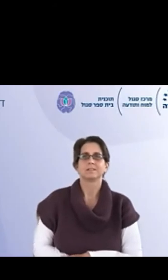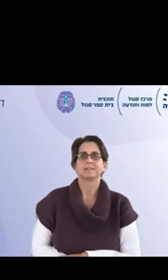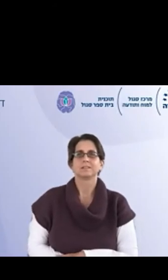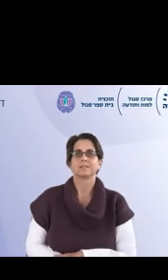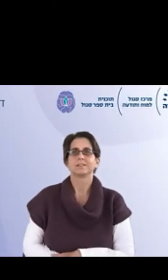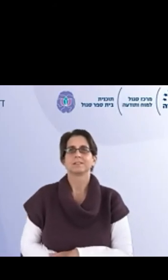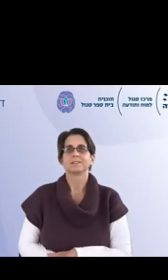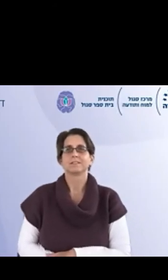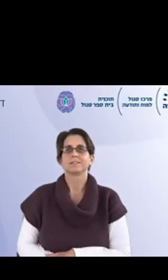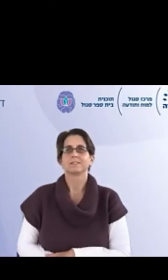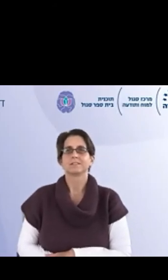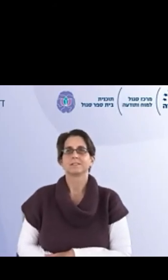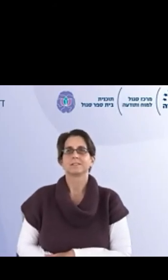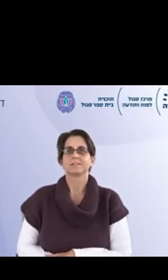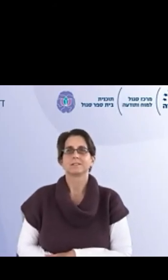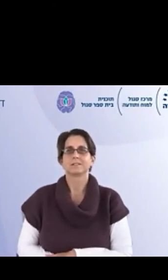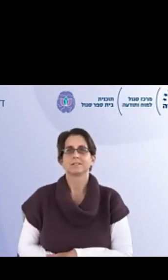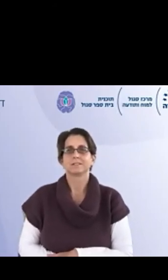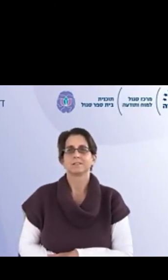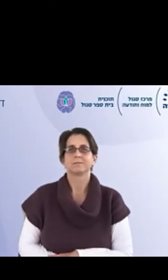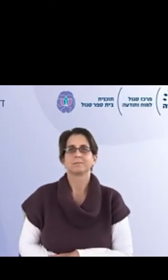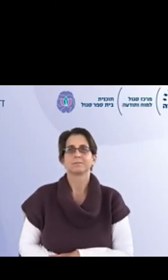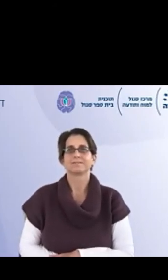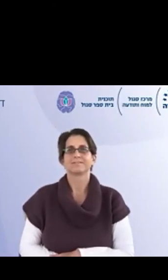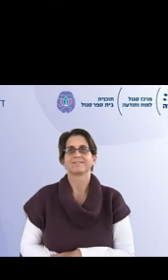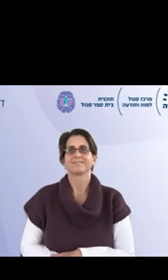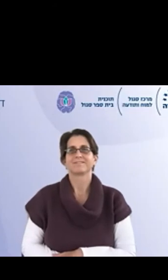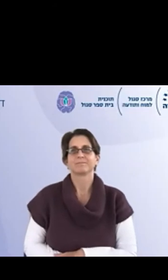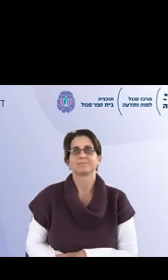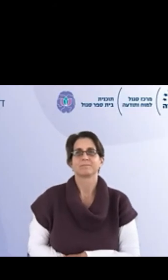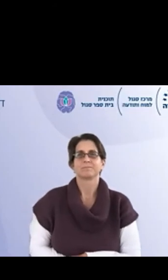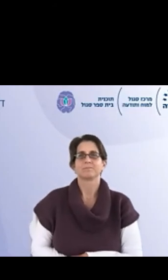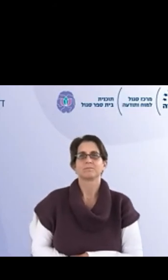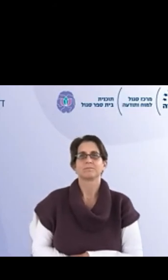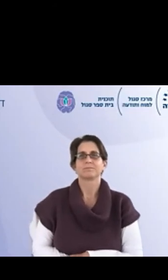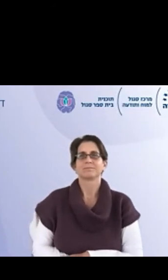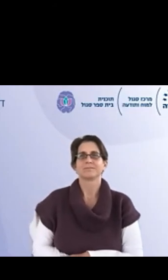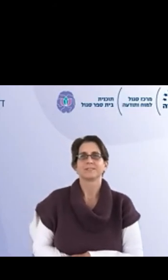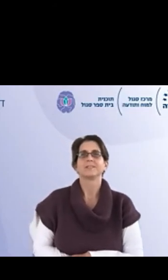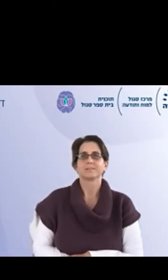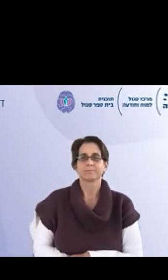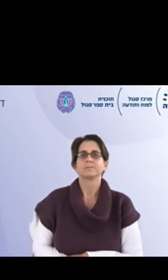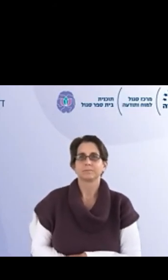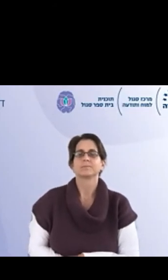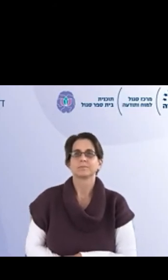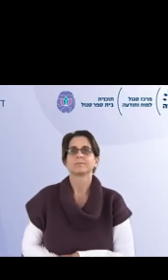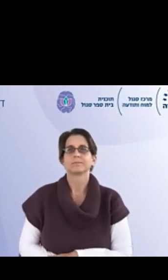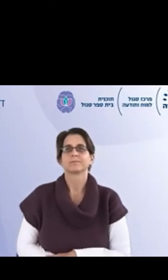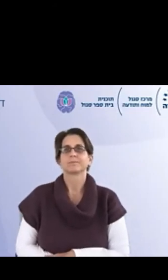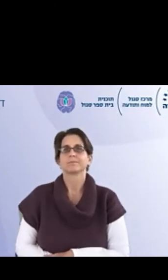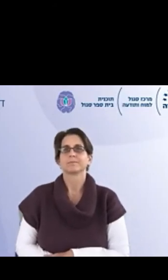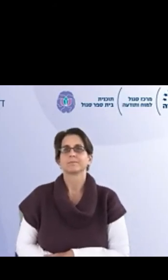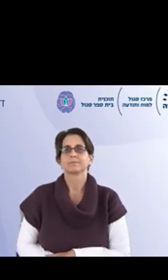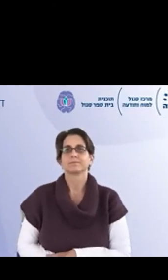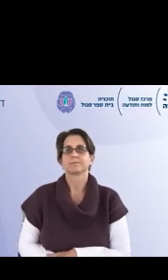ונדחוף את התחרות לכורה אנחנו רוצים נעסיק אותם מהסגים אבל בשיתופיות במקום תחרותיות אנחנו עוברים